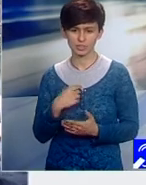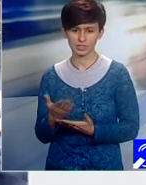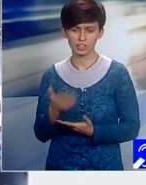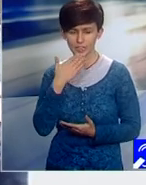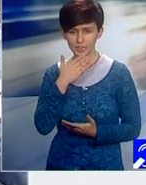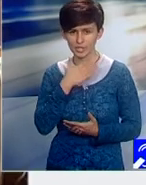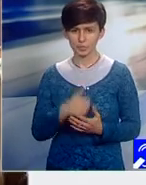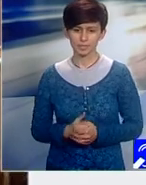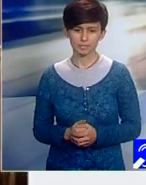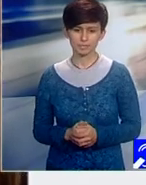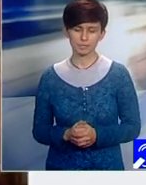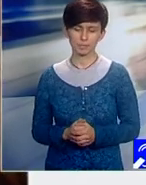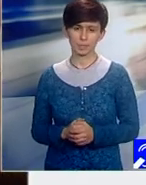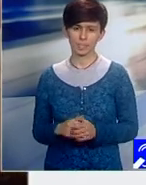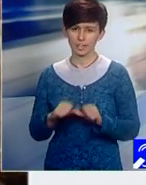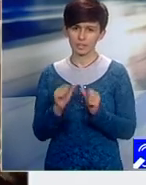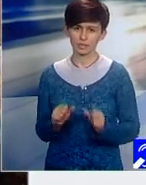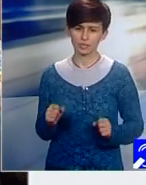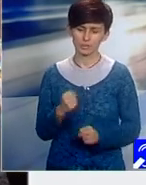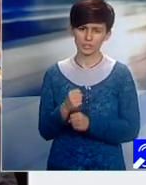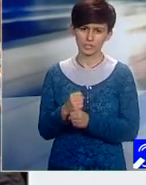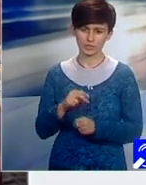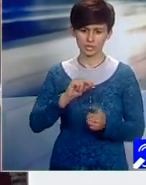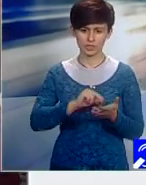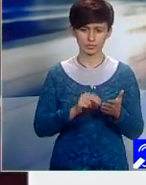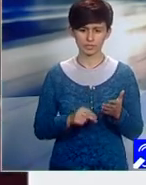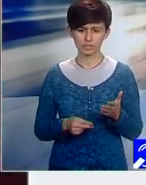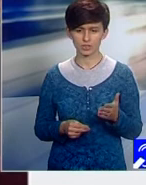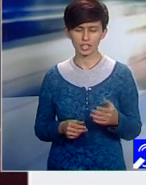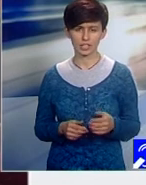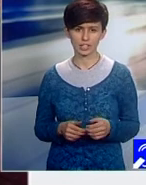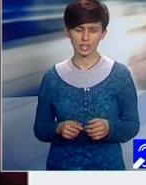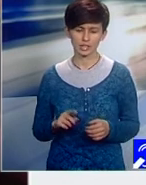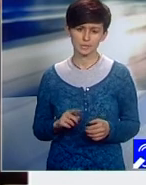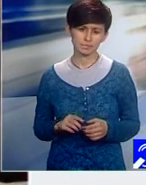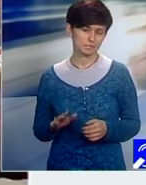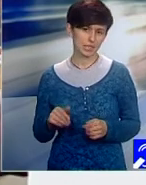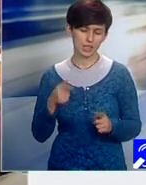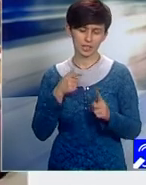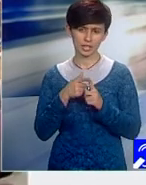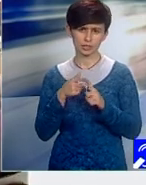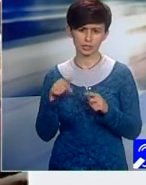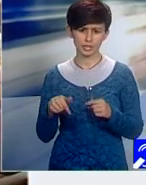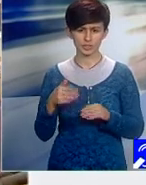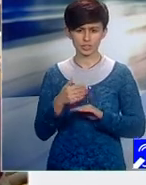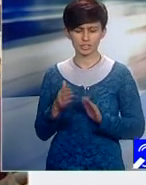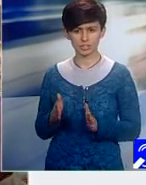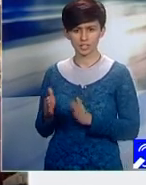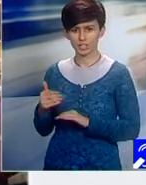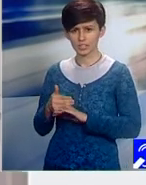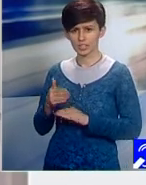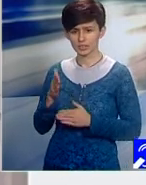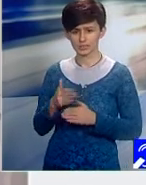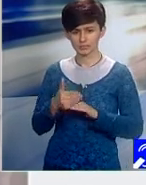chestionarelor grefat, repet, pe cele trei categorii presupune în această semifinală dacă eventual vom fi în